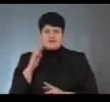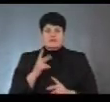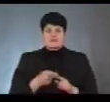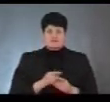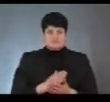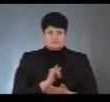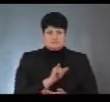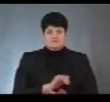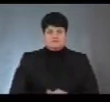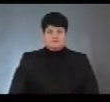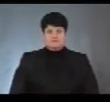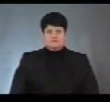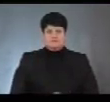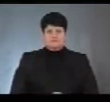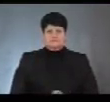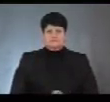відбувається.